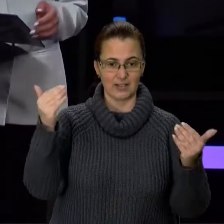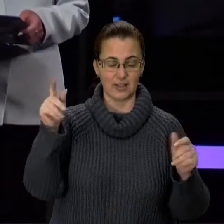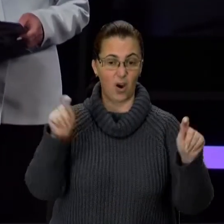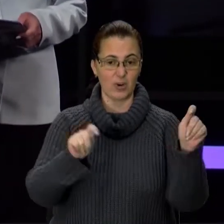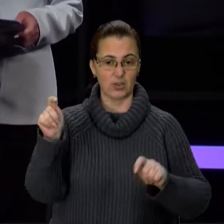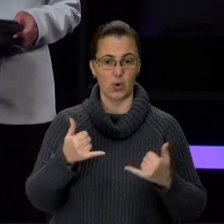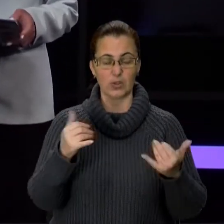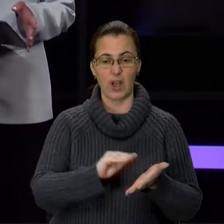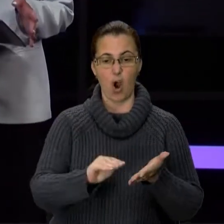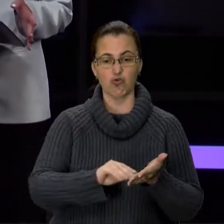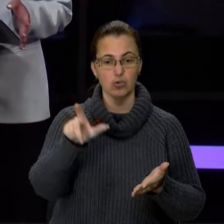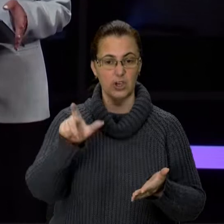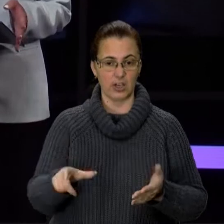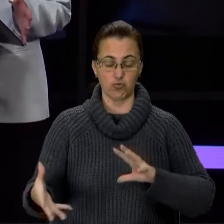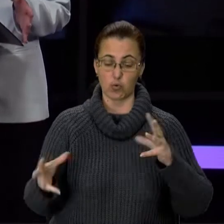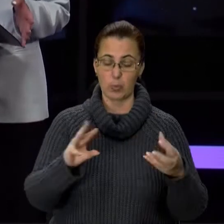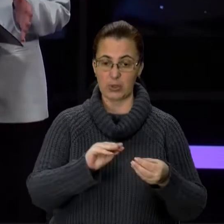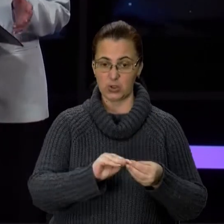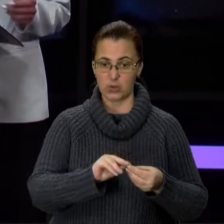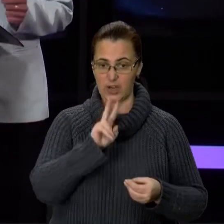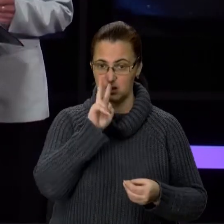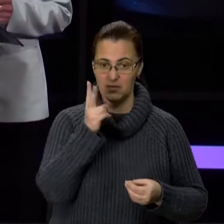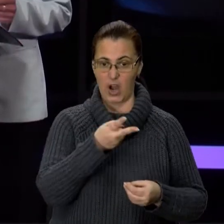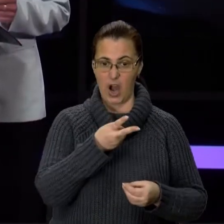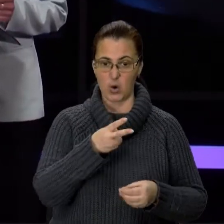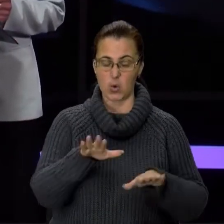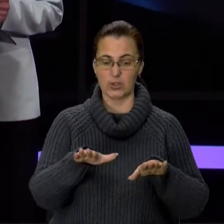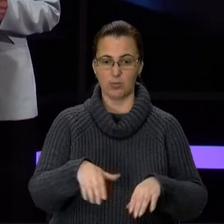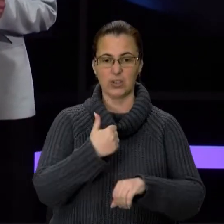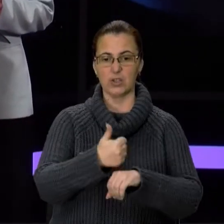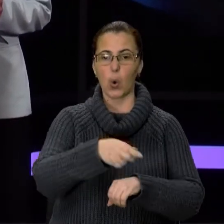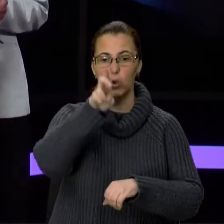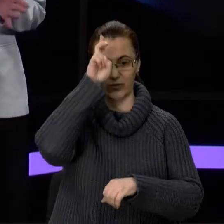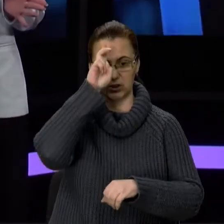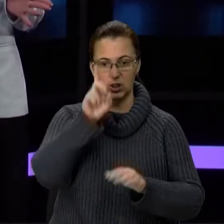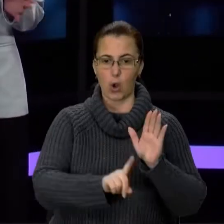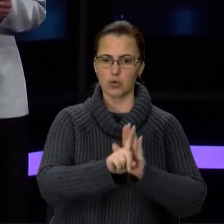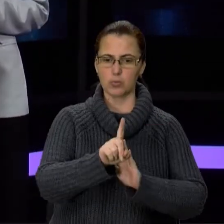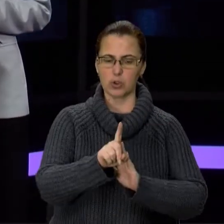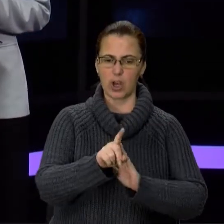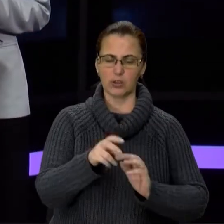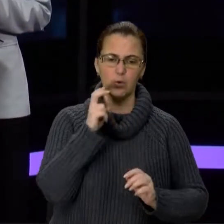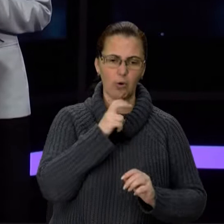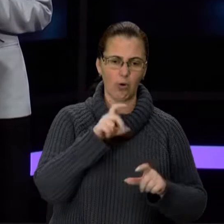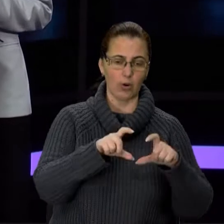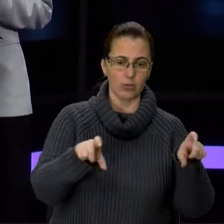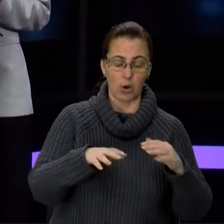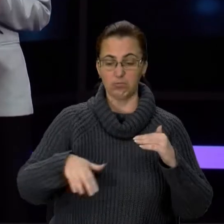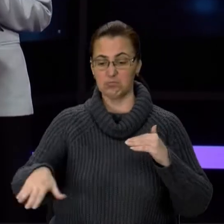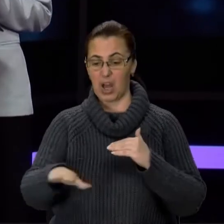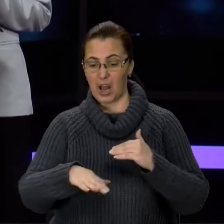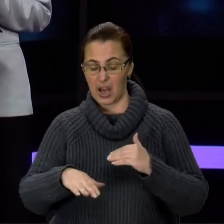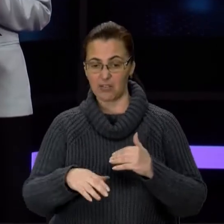-конференцію для журналістів, аби підсумувати два роки на посаді глави держави. Спершу Фудкорп, потім Галявина, а